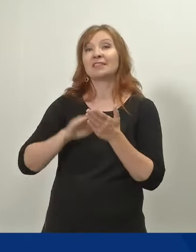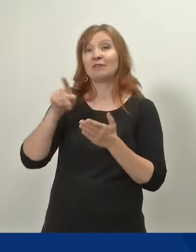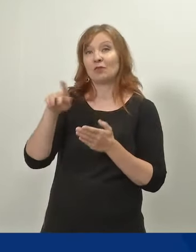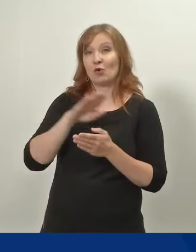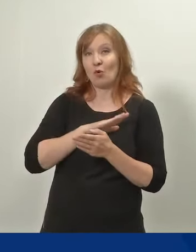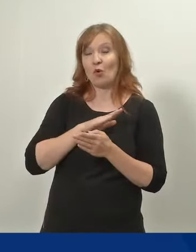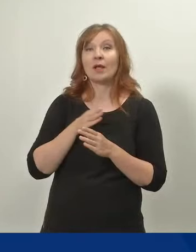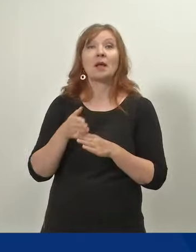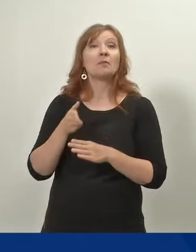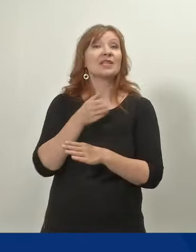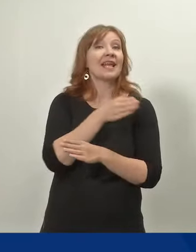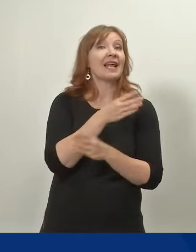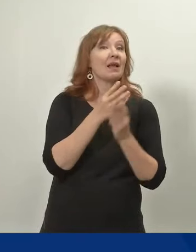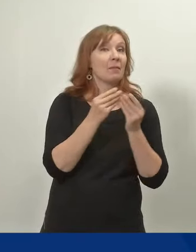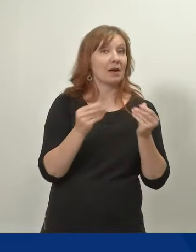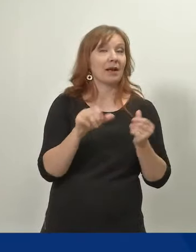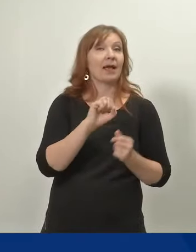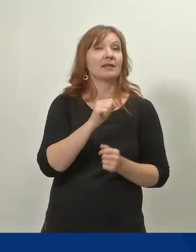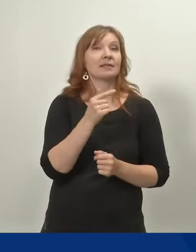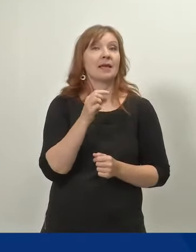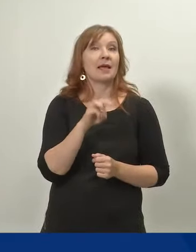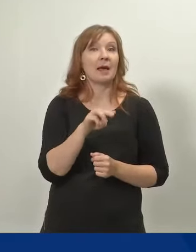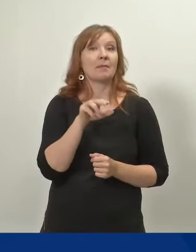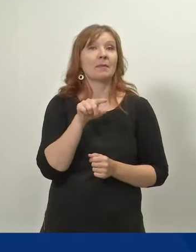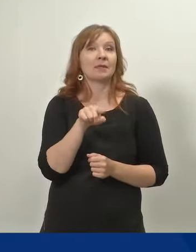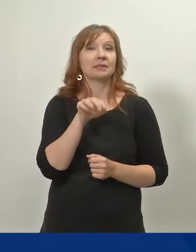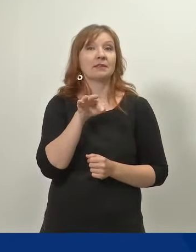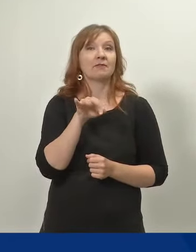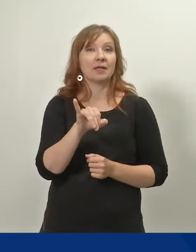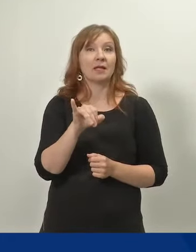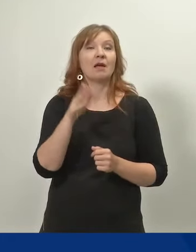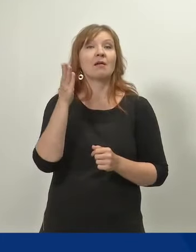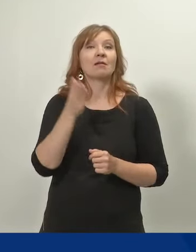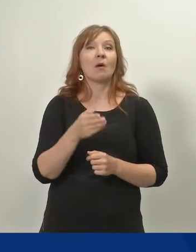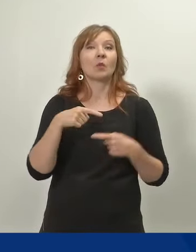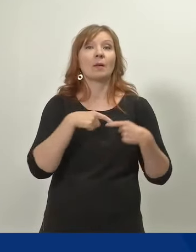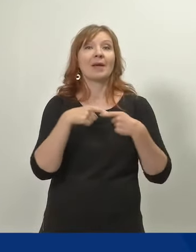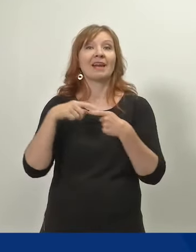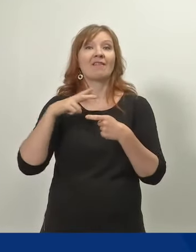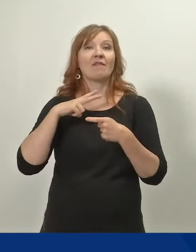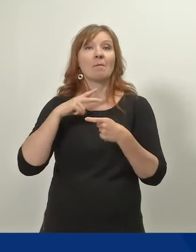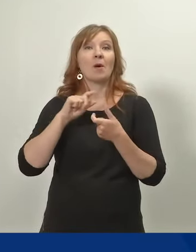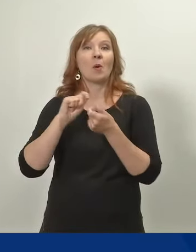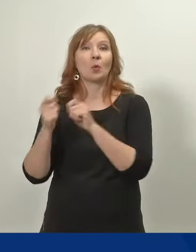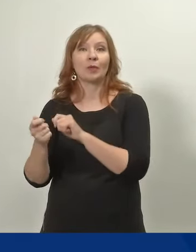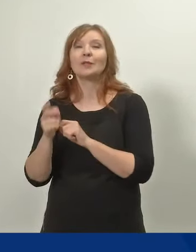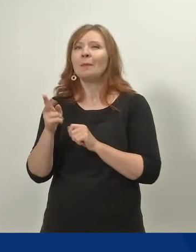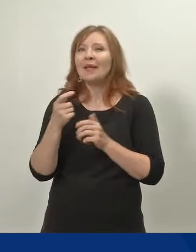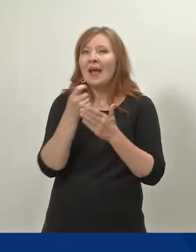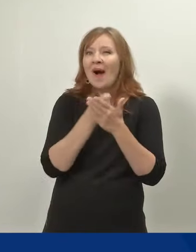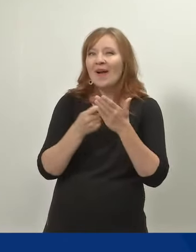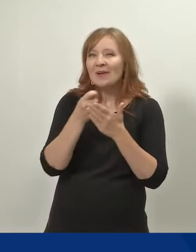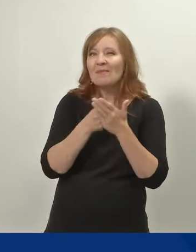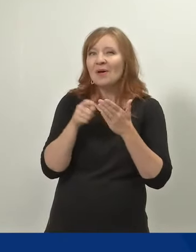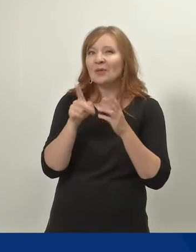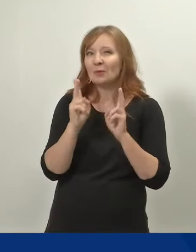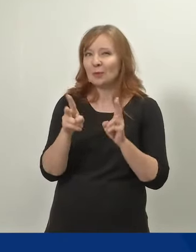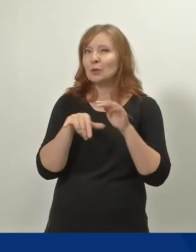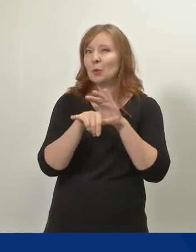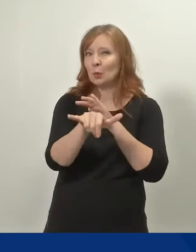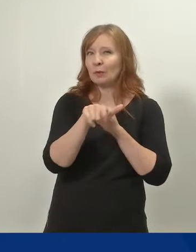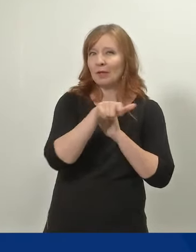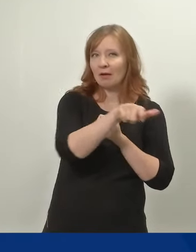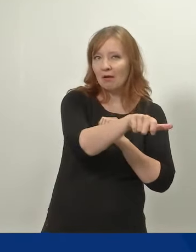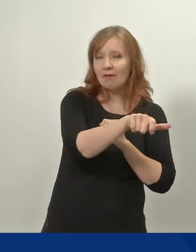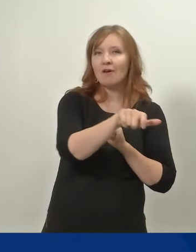Aiempaa materiaalia löytyy osoitteesta stm.fi kautta perhevapaauudistus ja animaatio tosiaan meidän YouTube-kanavalta ja